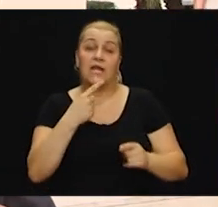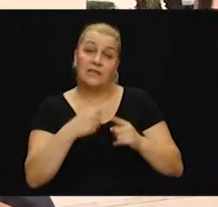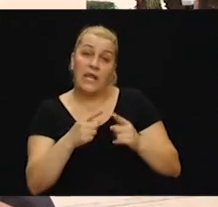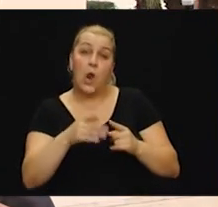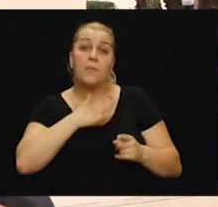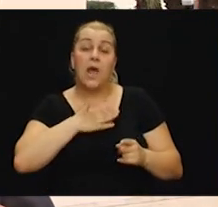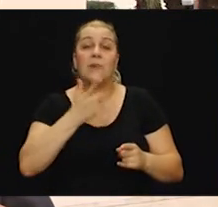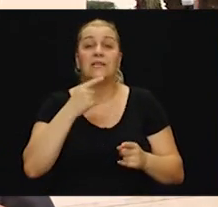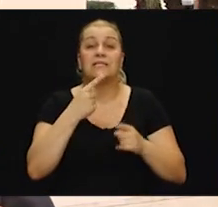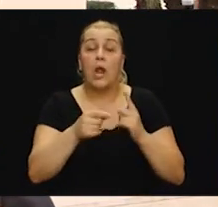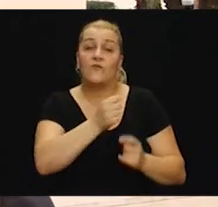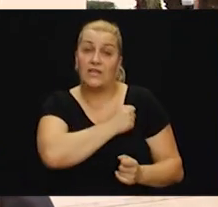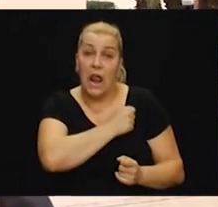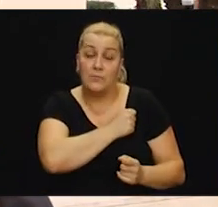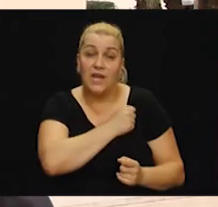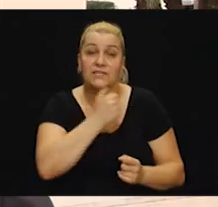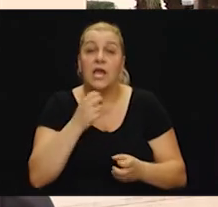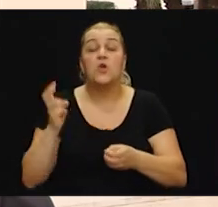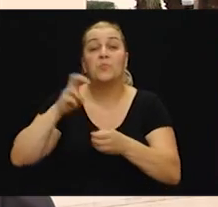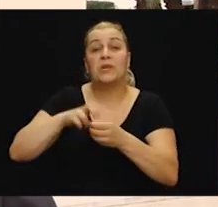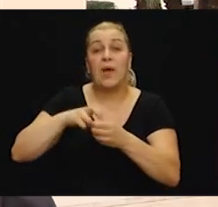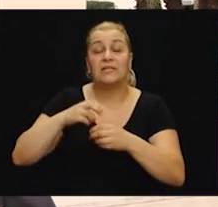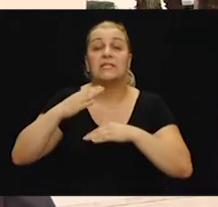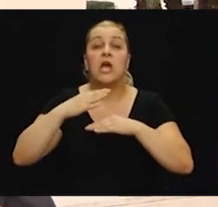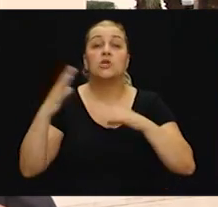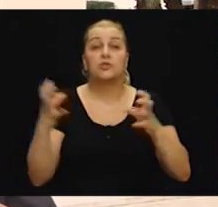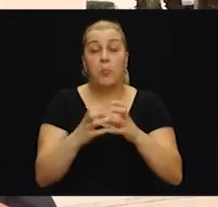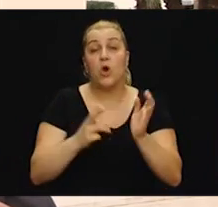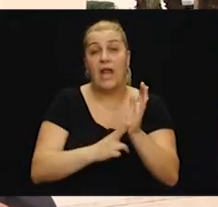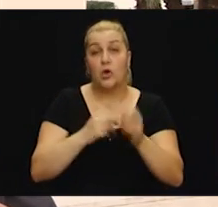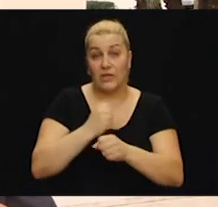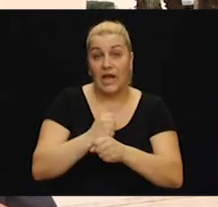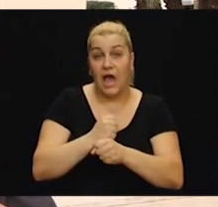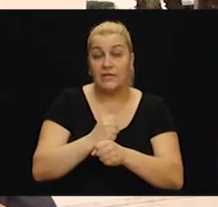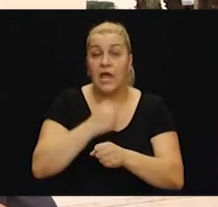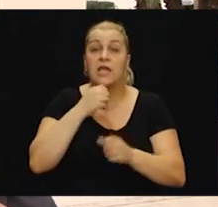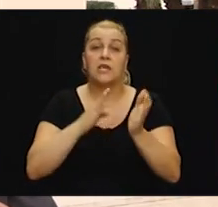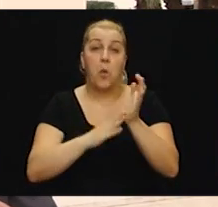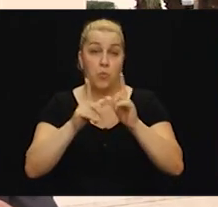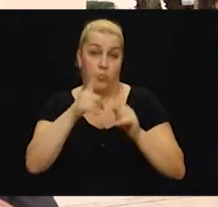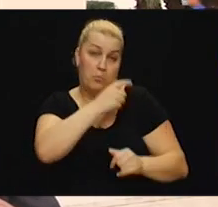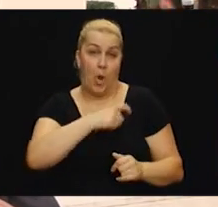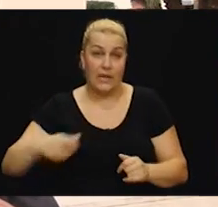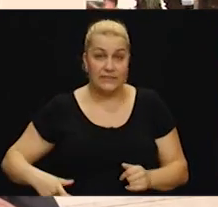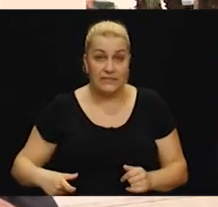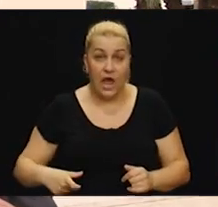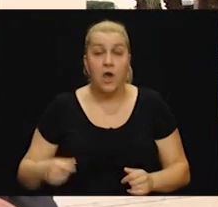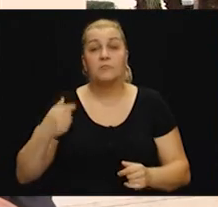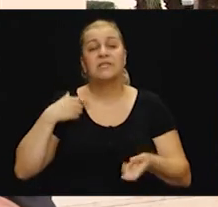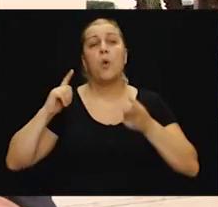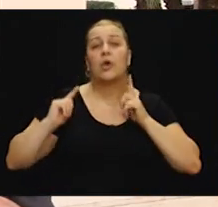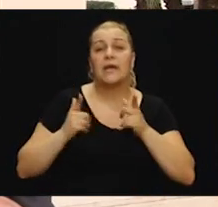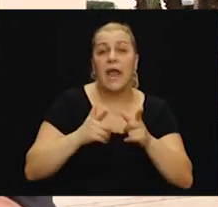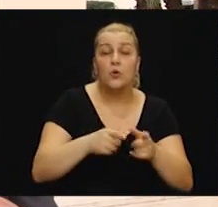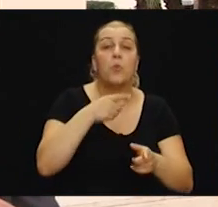ostale dijela Dalmacije sa pripadnicima Zbora narodne garde i ministarstva unutrašnjih poslova Republike Hrvatske krenuli smo po ono što je